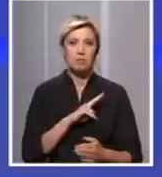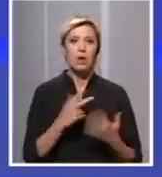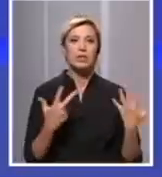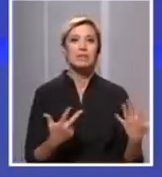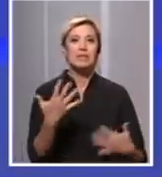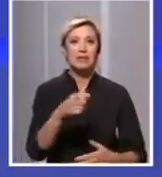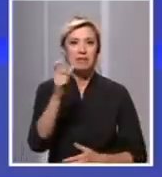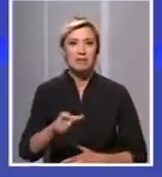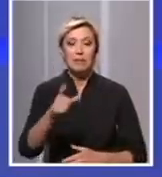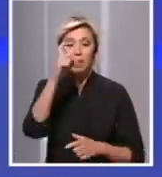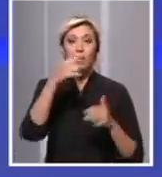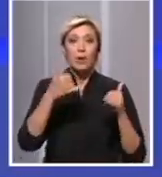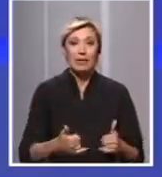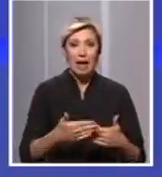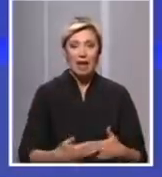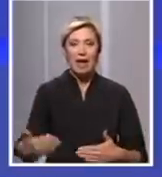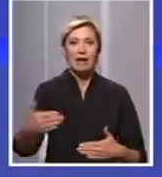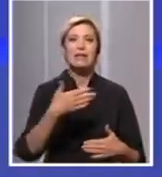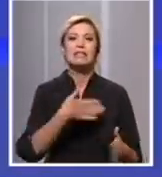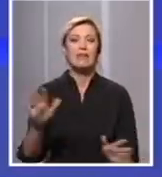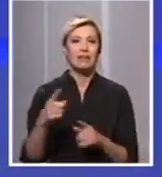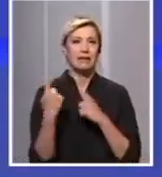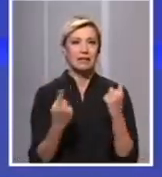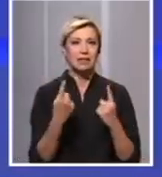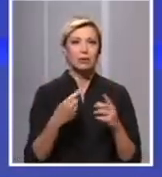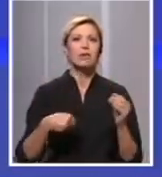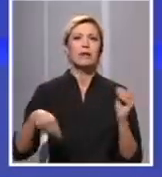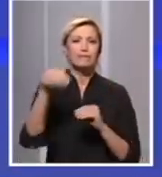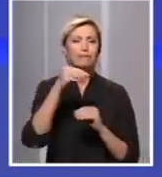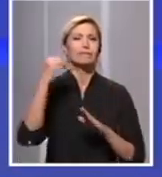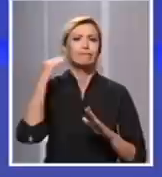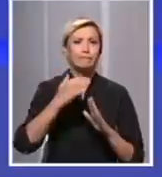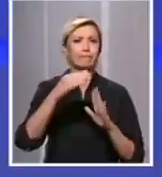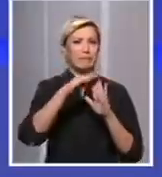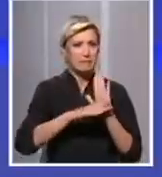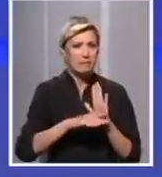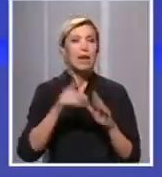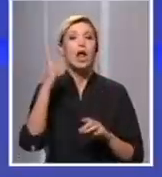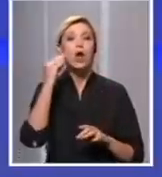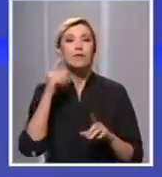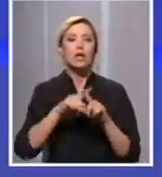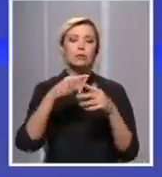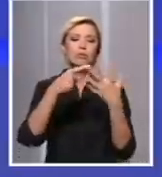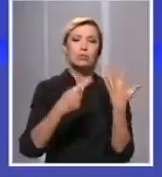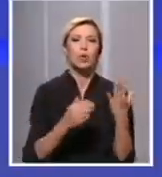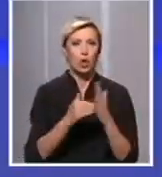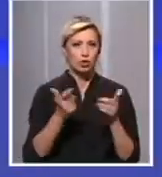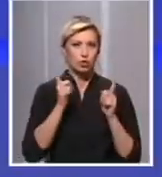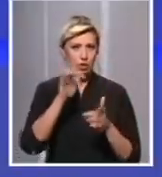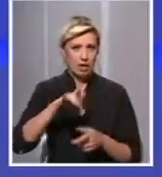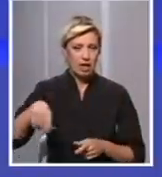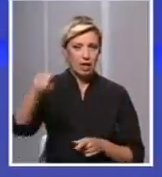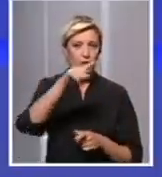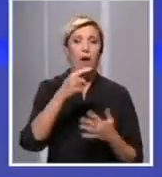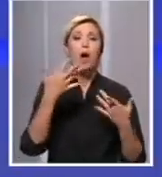Beogradu je od danas vanredna situacija, poštrene su preventivne mere i u Novom Sadu, ali i u još nekim mestima. Koliko te mere